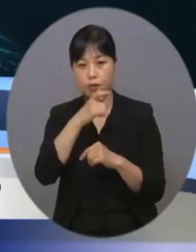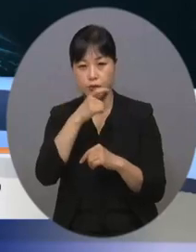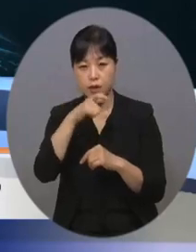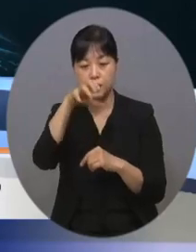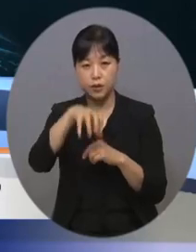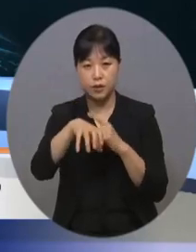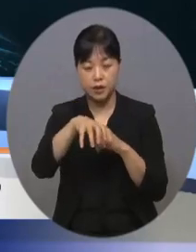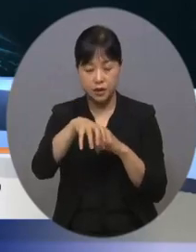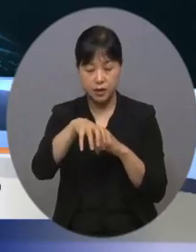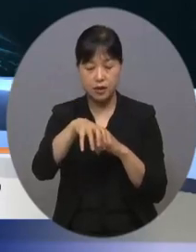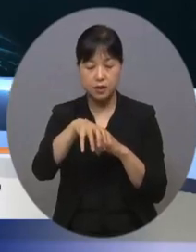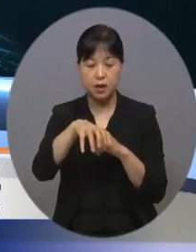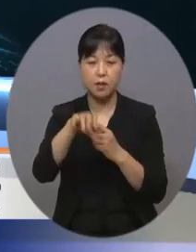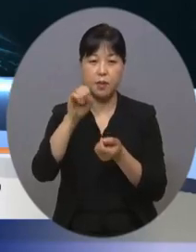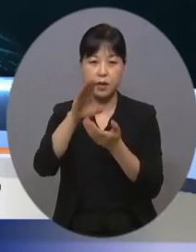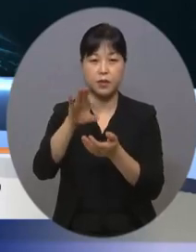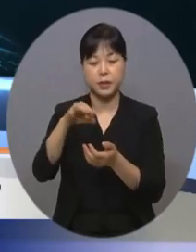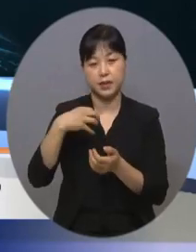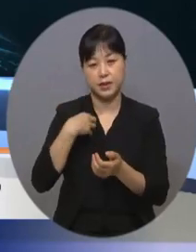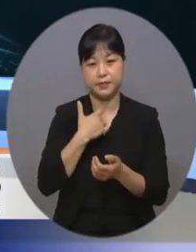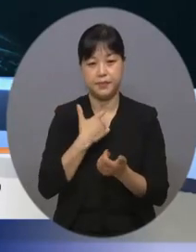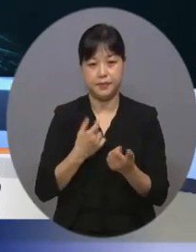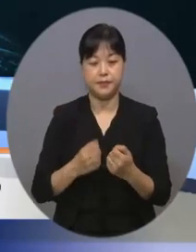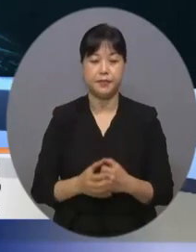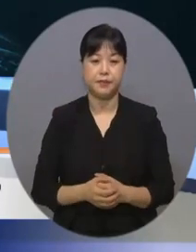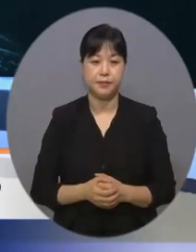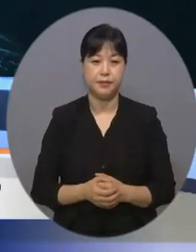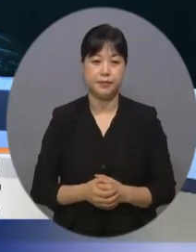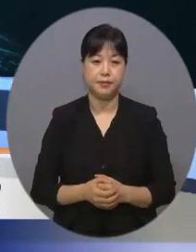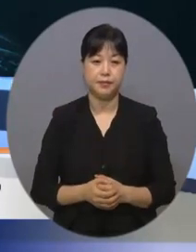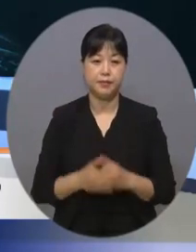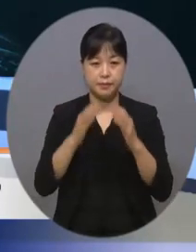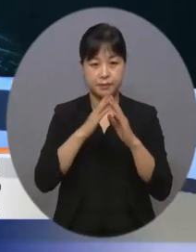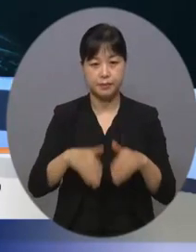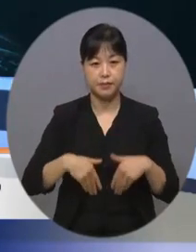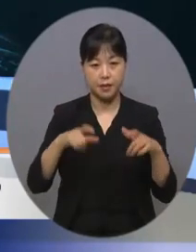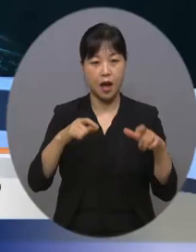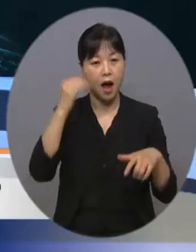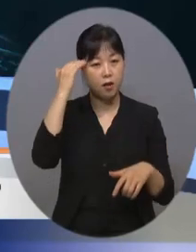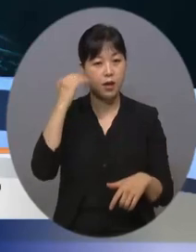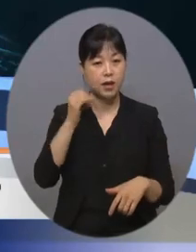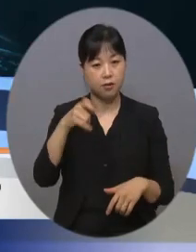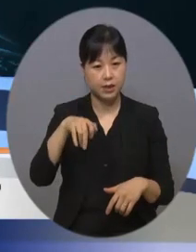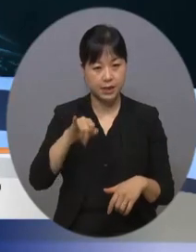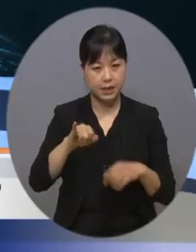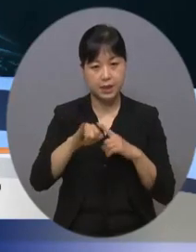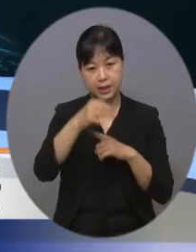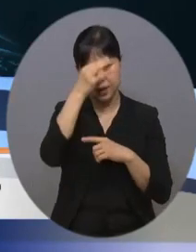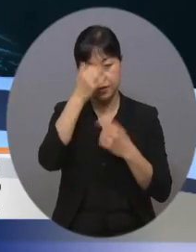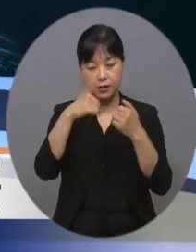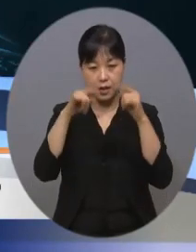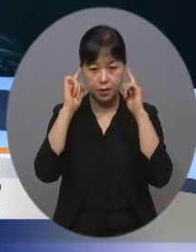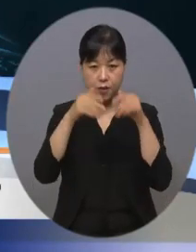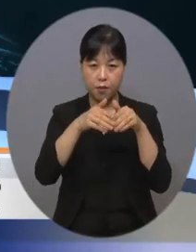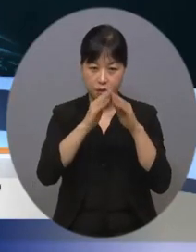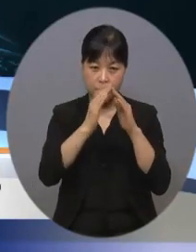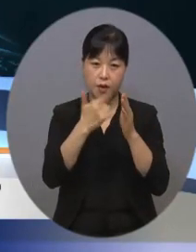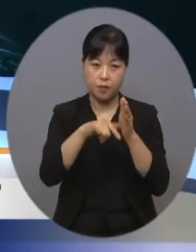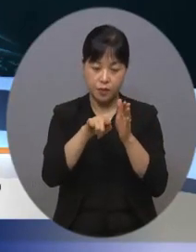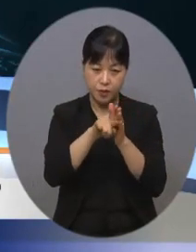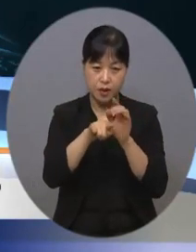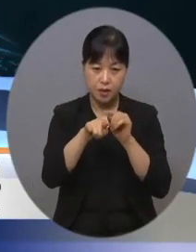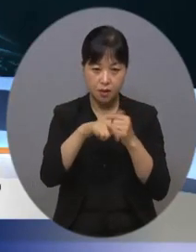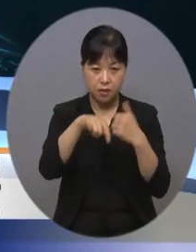전라남도가 한국에너지공대의 성공적인 개교를 위해 현 상황을 짚어보고 뜻을 모으는 자리를